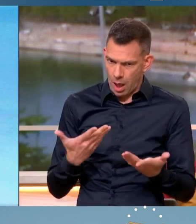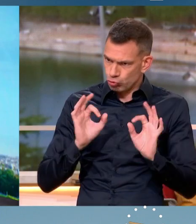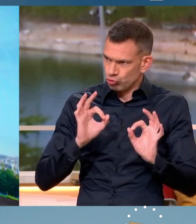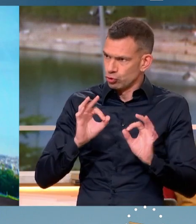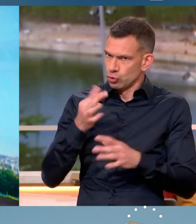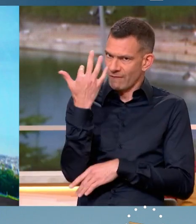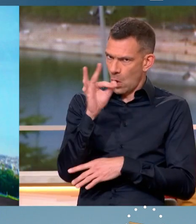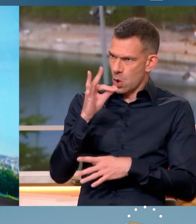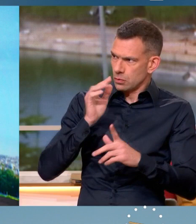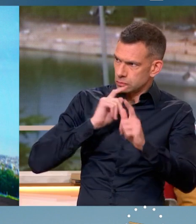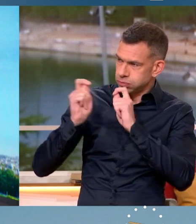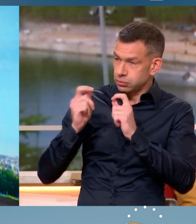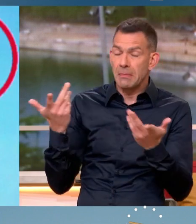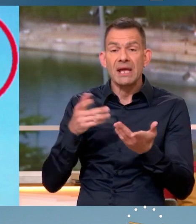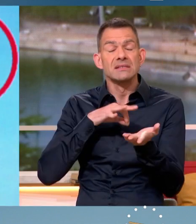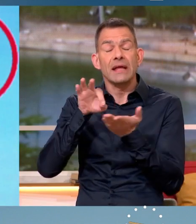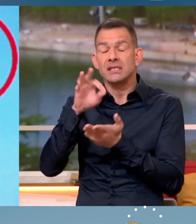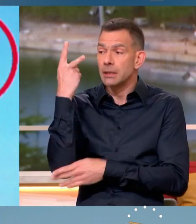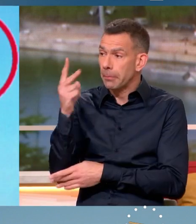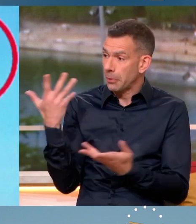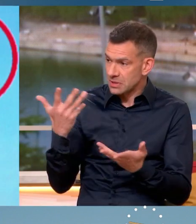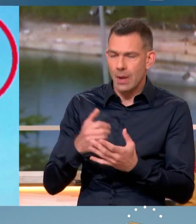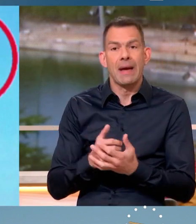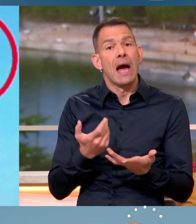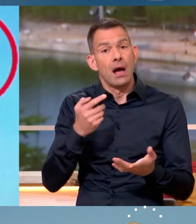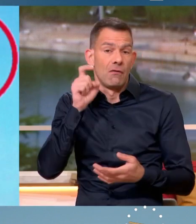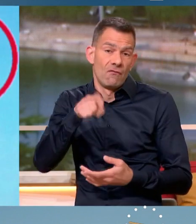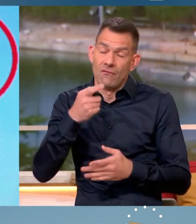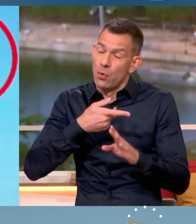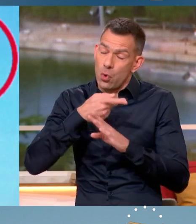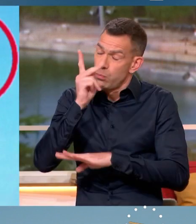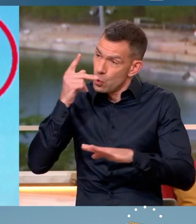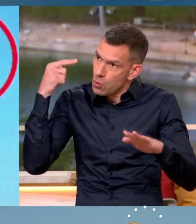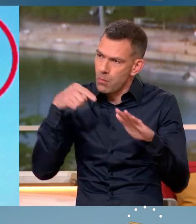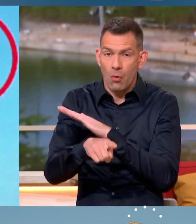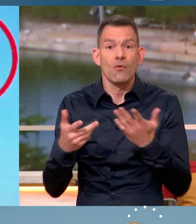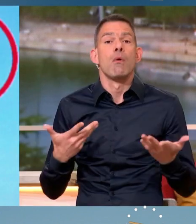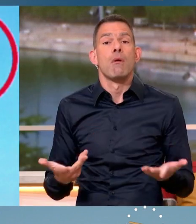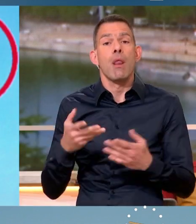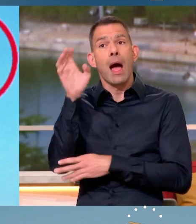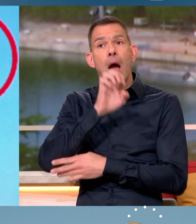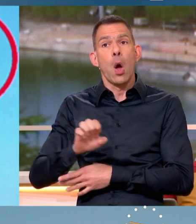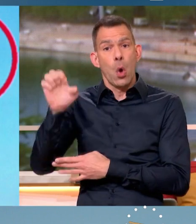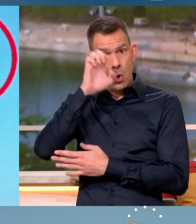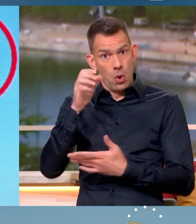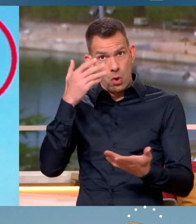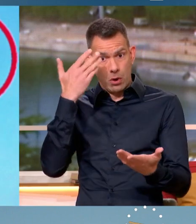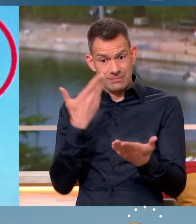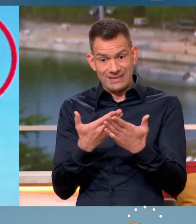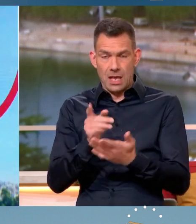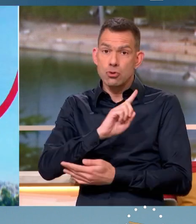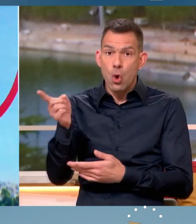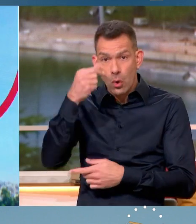différence de stratégie ? Il faut encore aller plus loin. Parce que pour l'instant, ce n'est pas ce que fait l'Europe en général et les États-Unis.